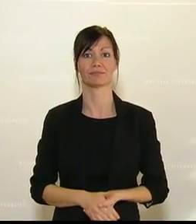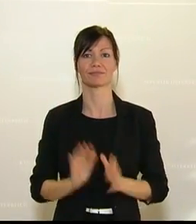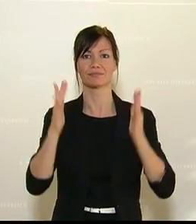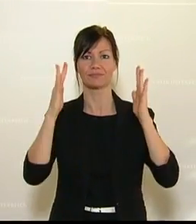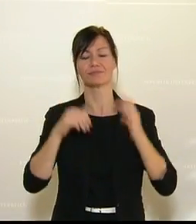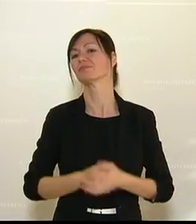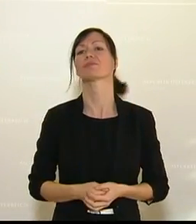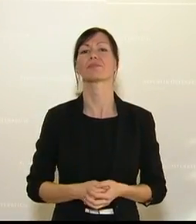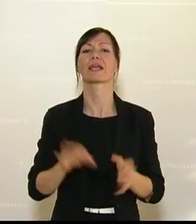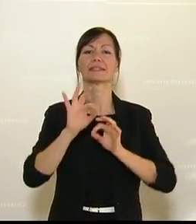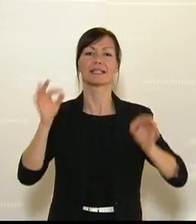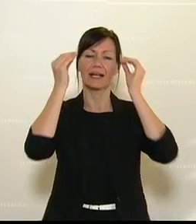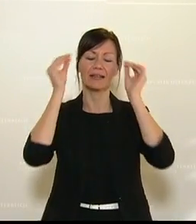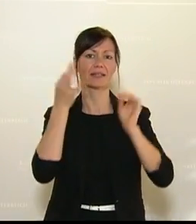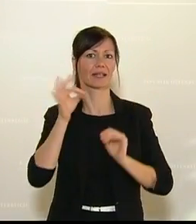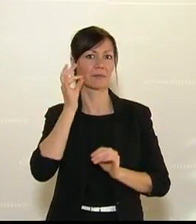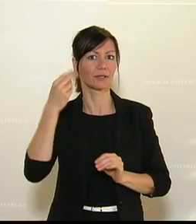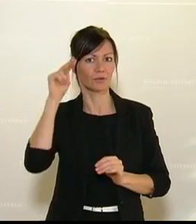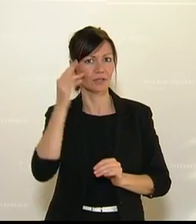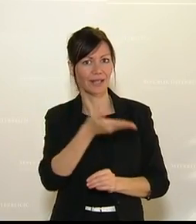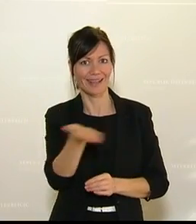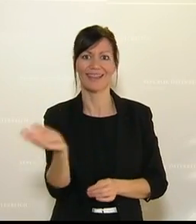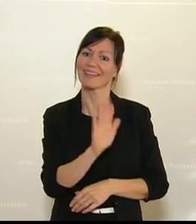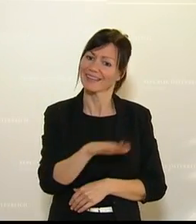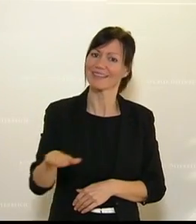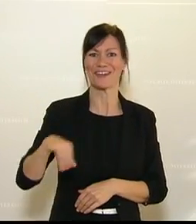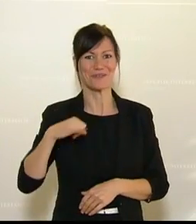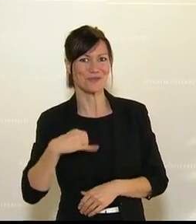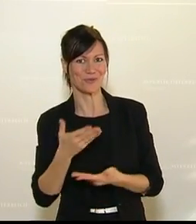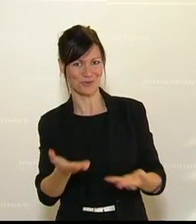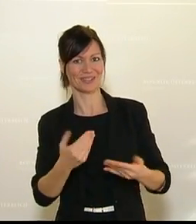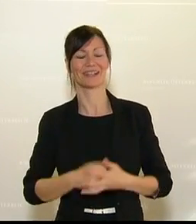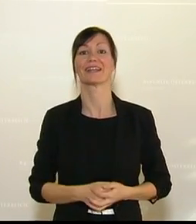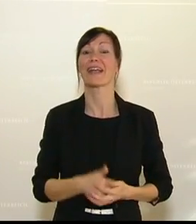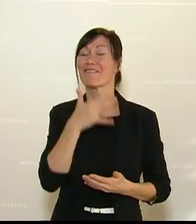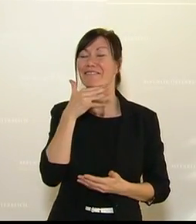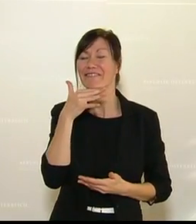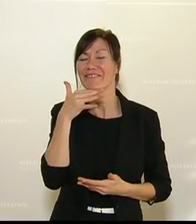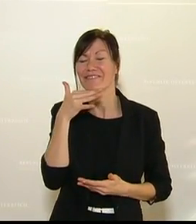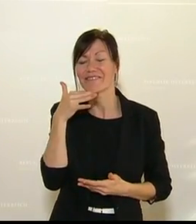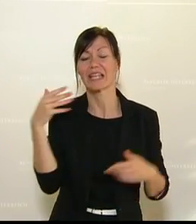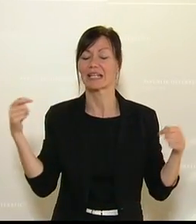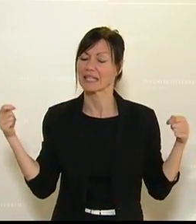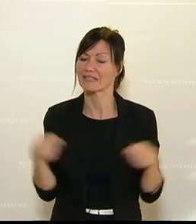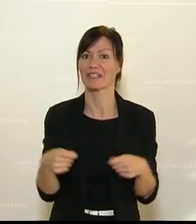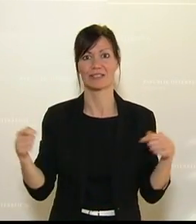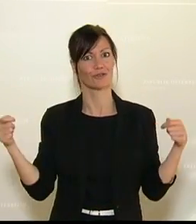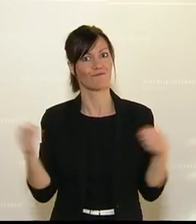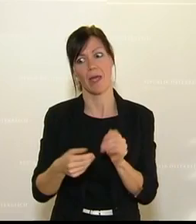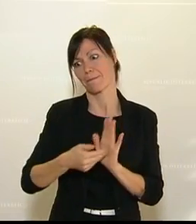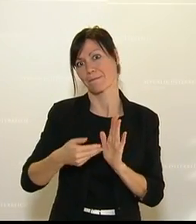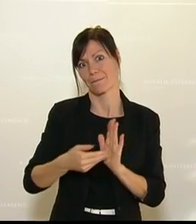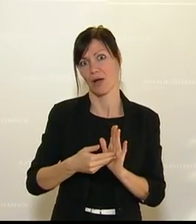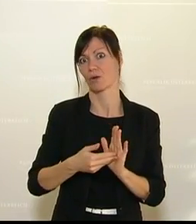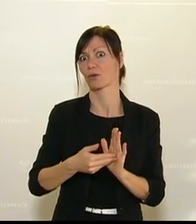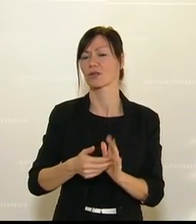Sehr geehrte Damen und Herren, Kinder und Jugendliche, wir werden damit viele, viele notwendige Investitionen tätigen, auf die